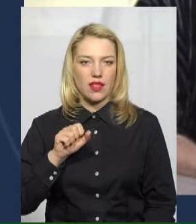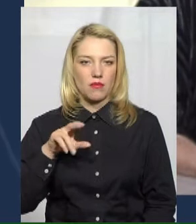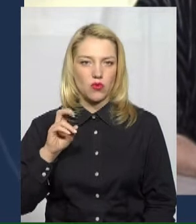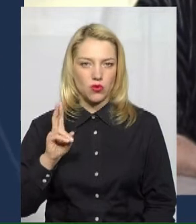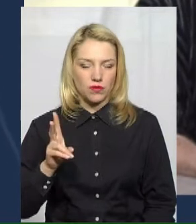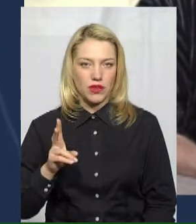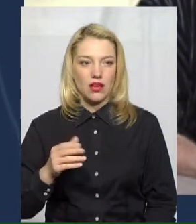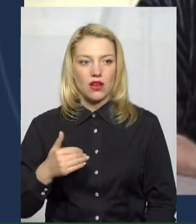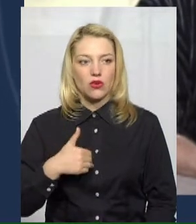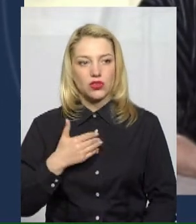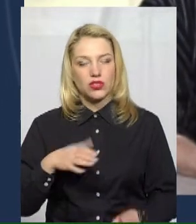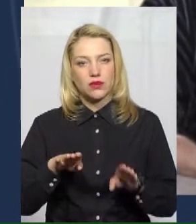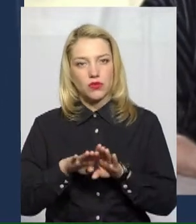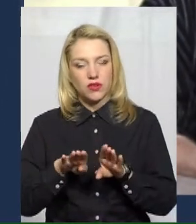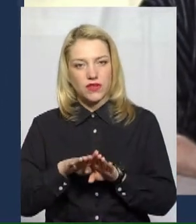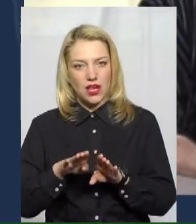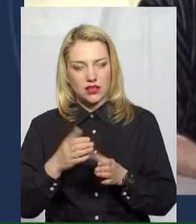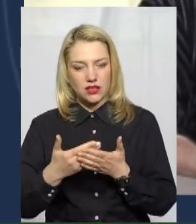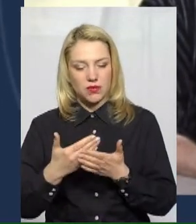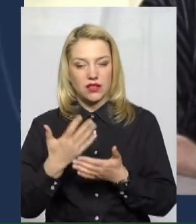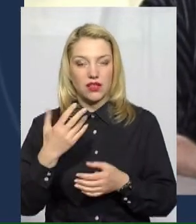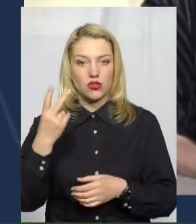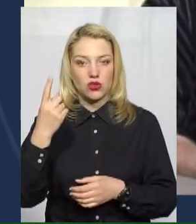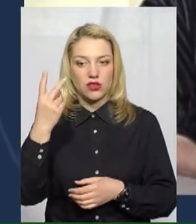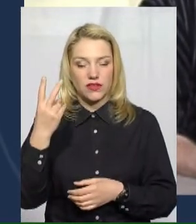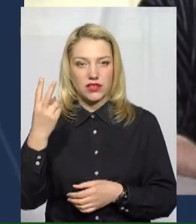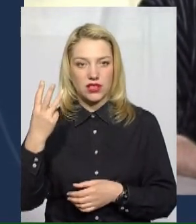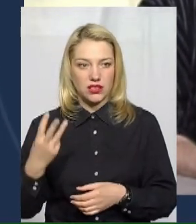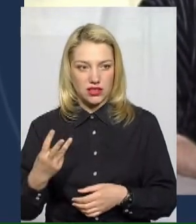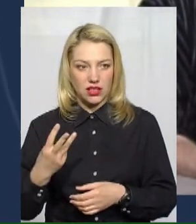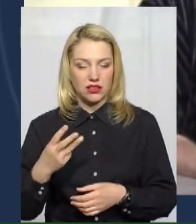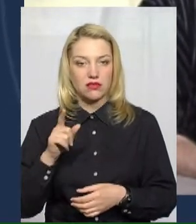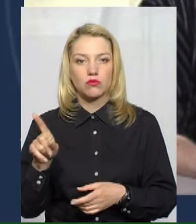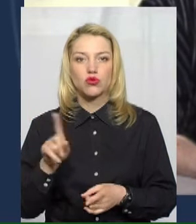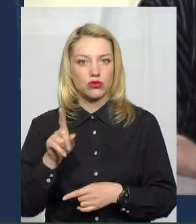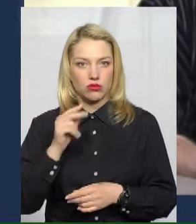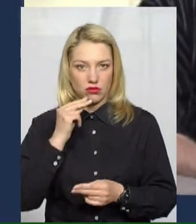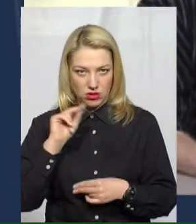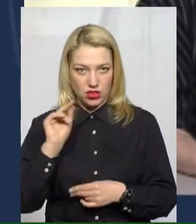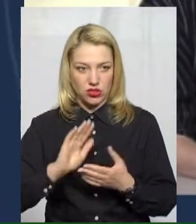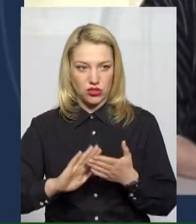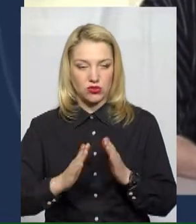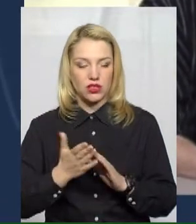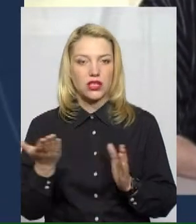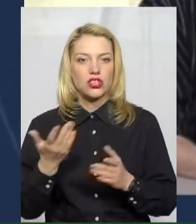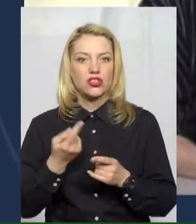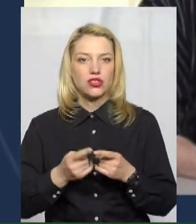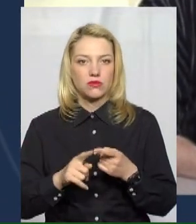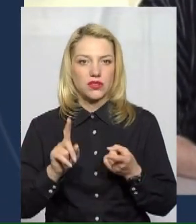Хочеться порівняти, там, якщо вони обслуговують дві третини, і там краща ситуація? От з чим це пов'язане?